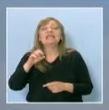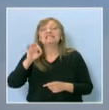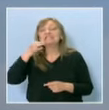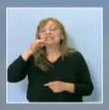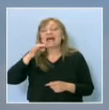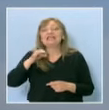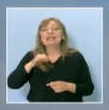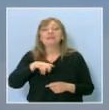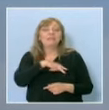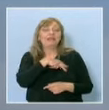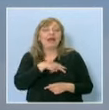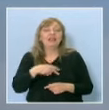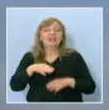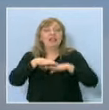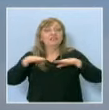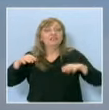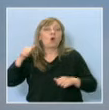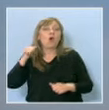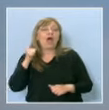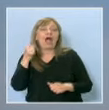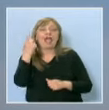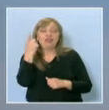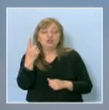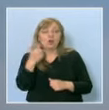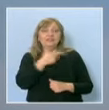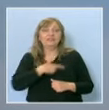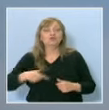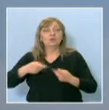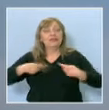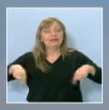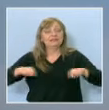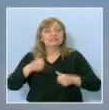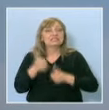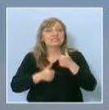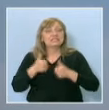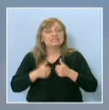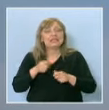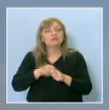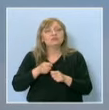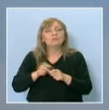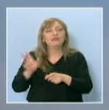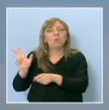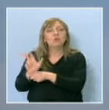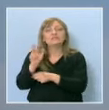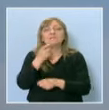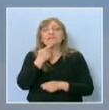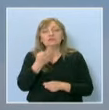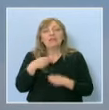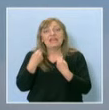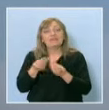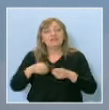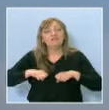ниво А1 в националния кръг. Състезанието се провежда вече 18 години и дава шанс на